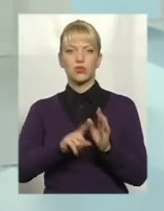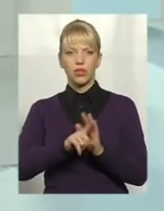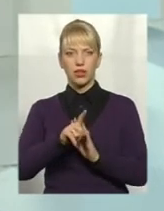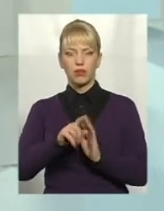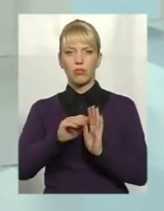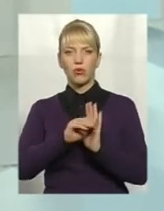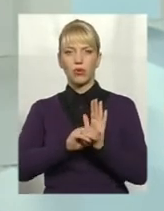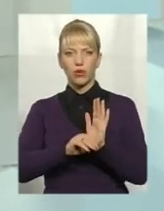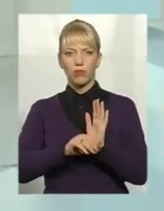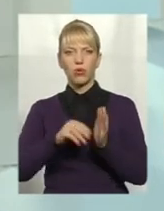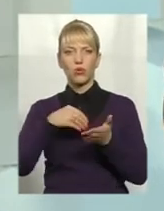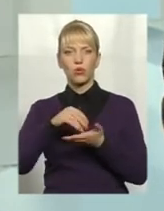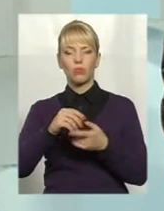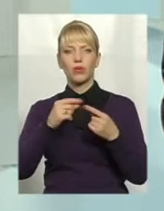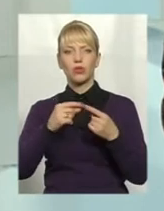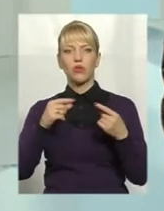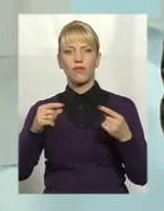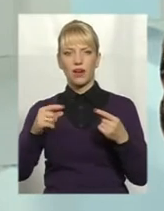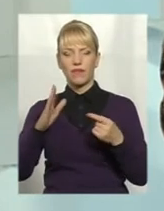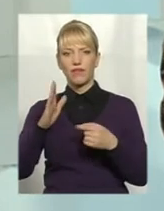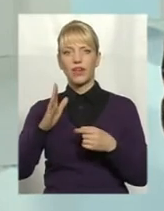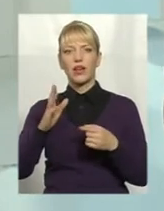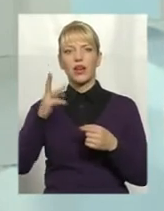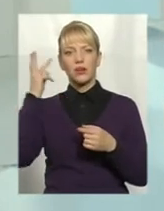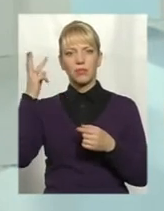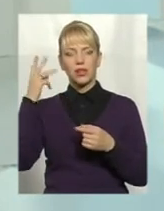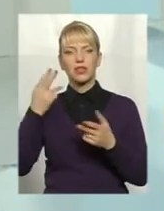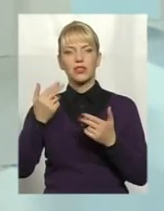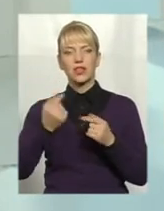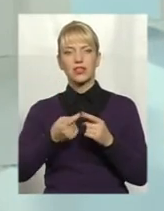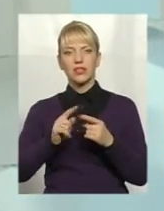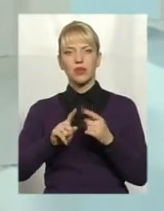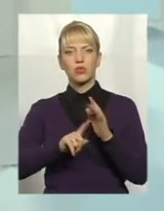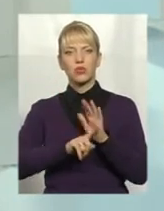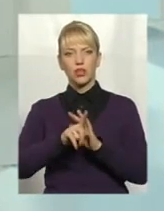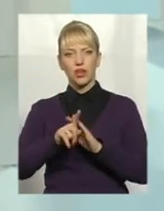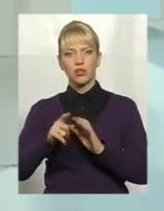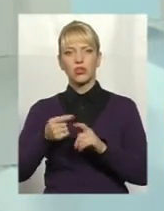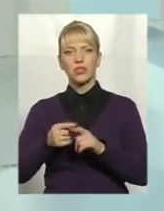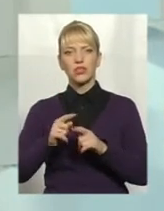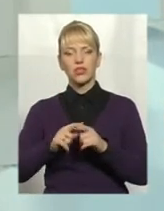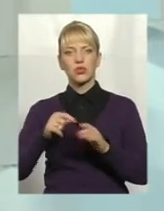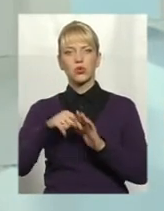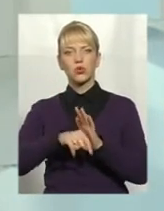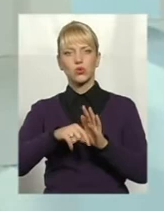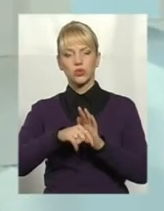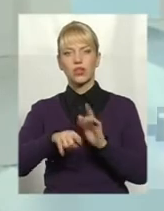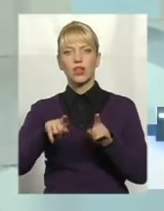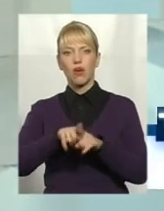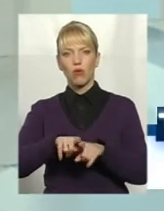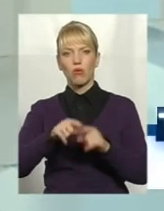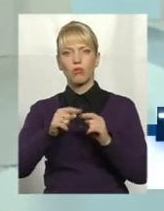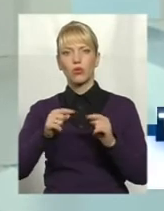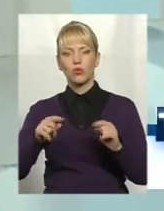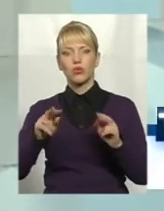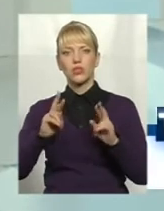«Купи товари Хмельниччини». Так, безумовно, це початок. Безумовно, це стосується такої продукції, як